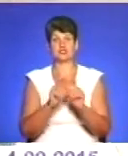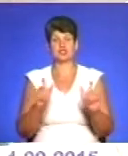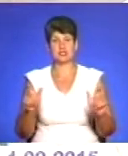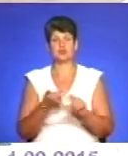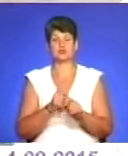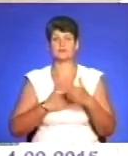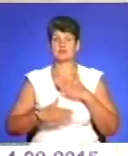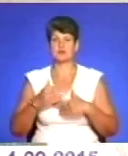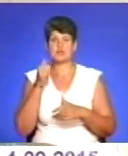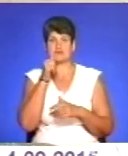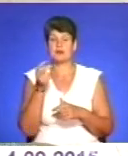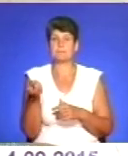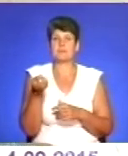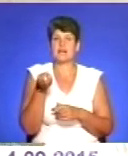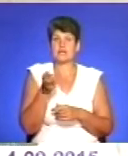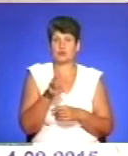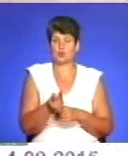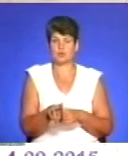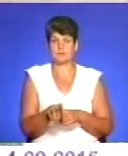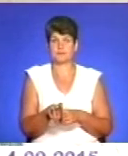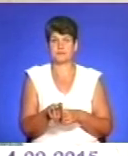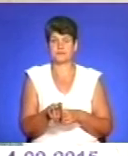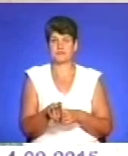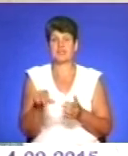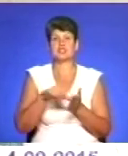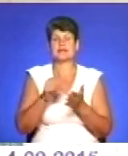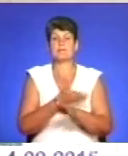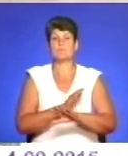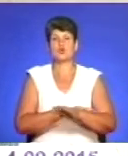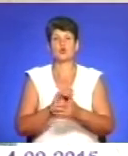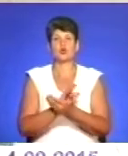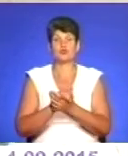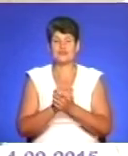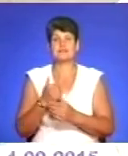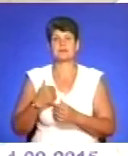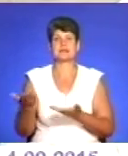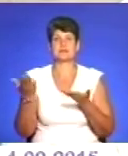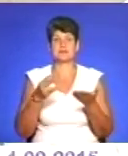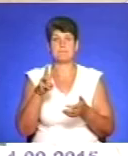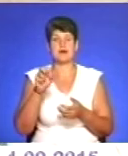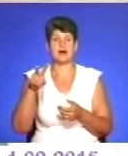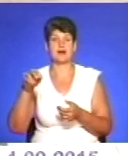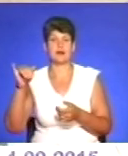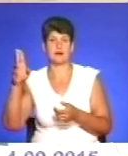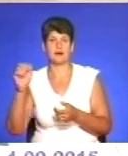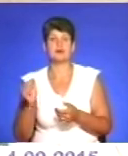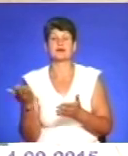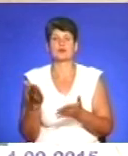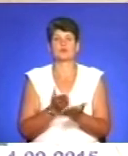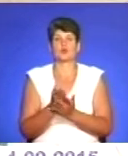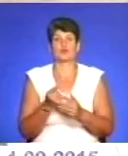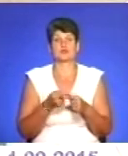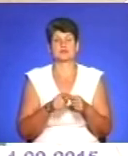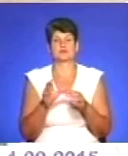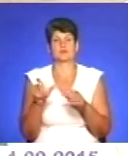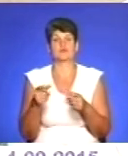відрадно, що завтра до нас прийдуть і члени польського товариства, і ми запросили Анджія Маліка, який вслуговує відповідну громаду